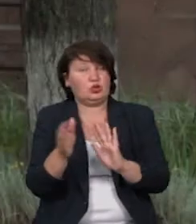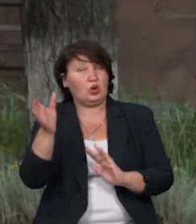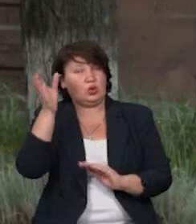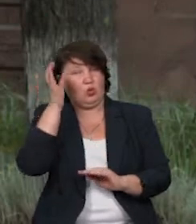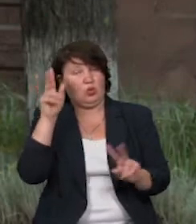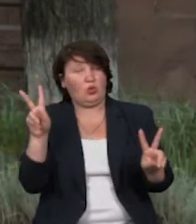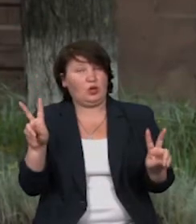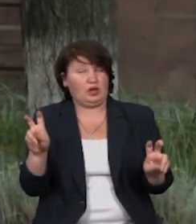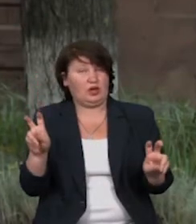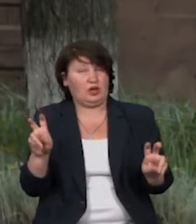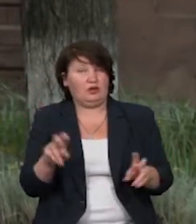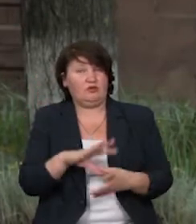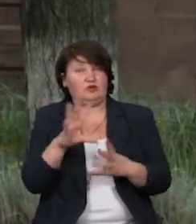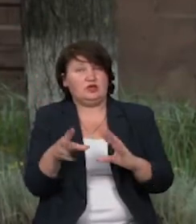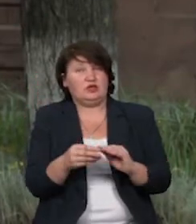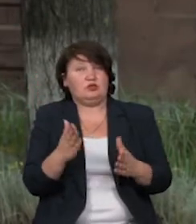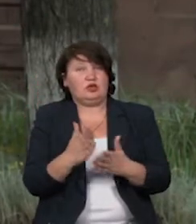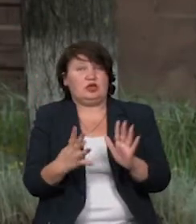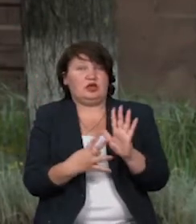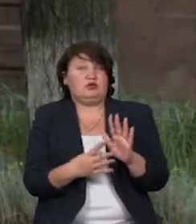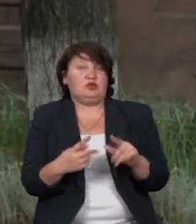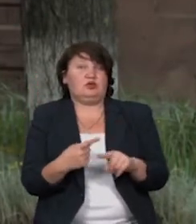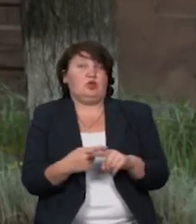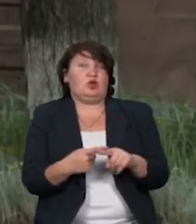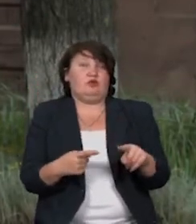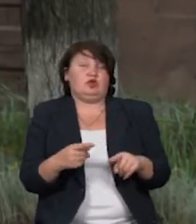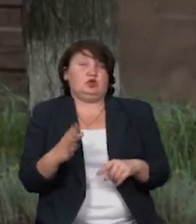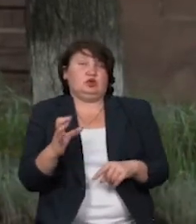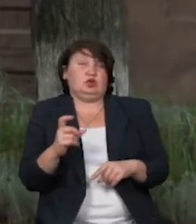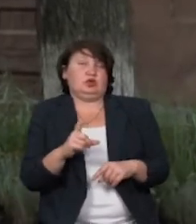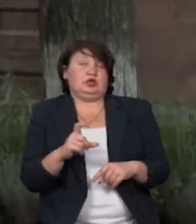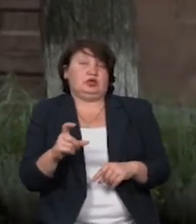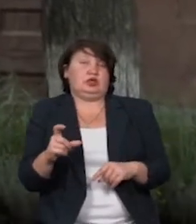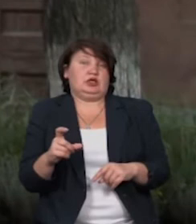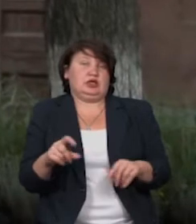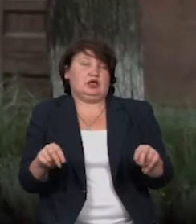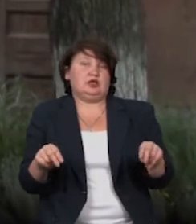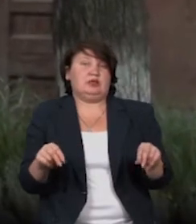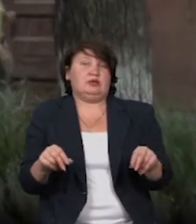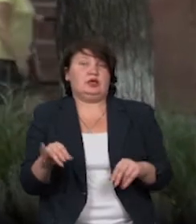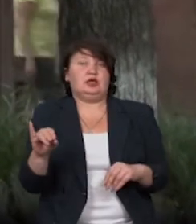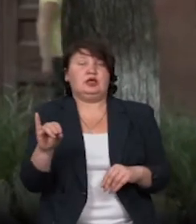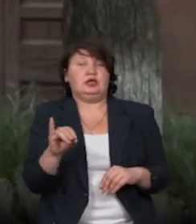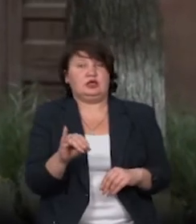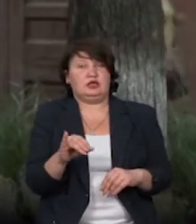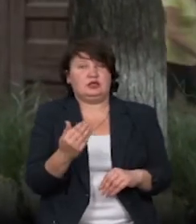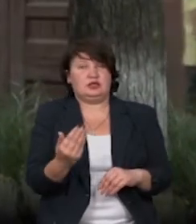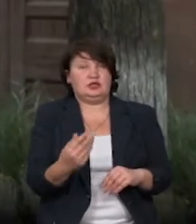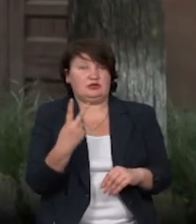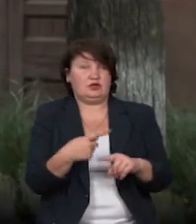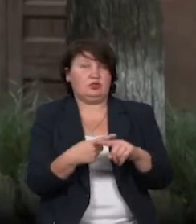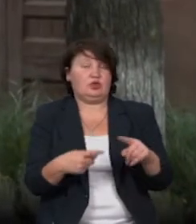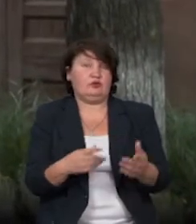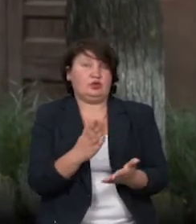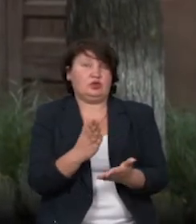У цілому є 9,5 сотих землі, і з них 2,5 мають